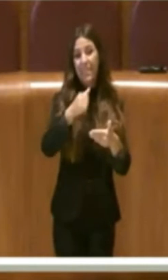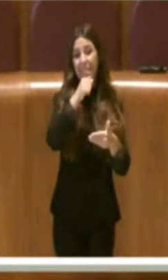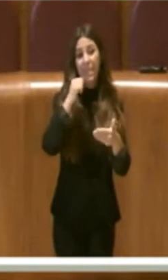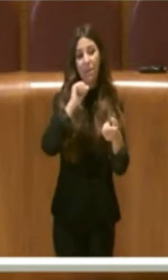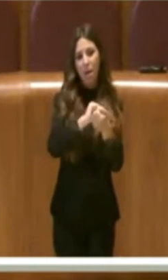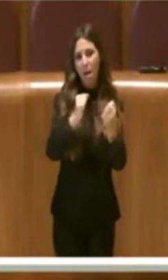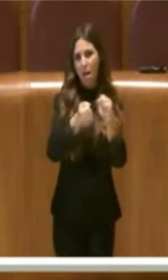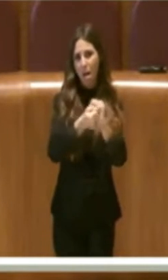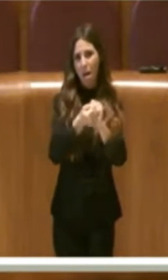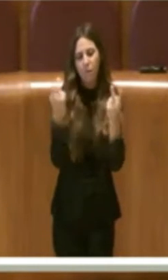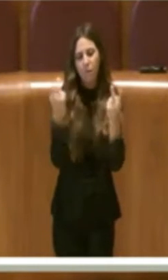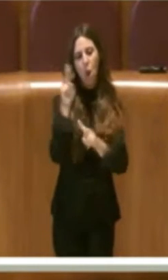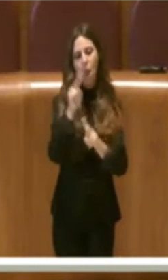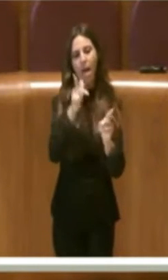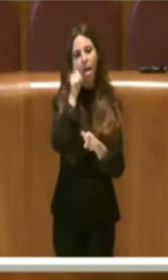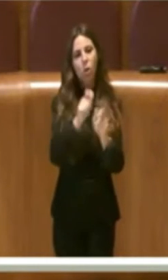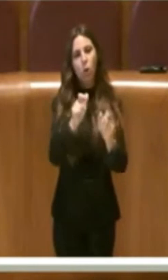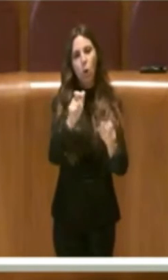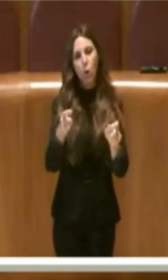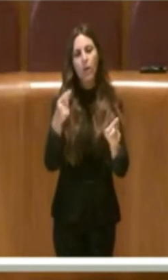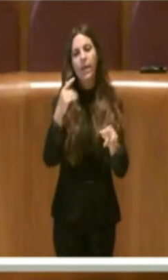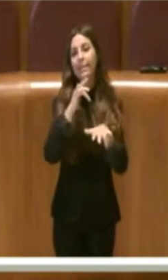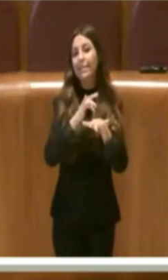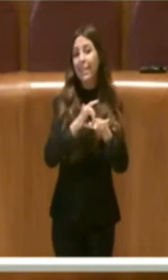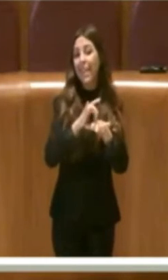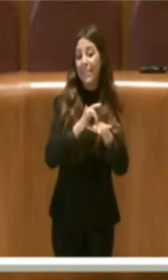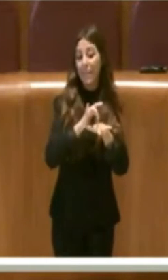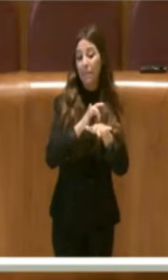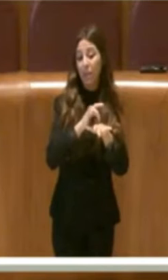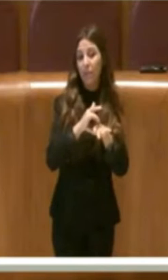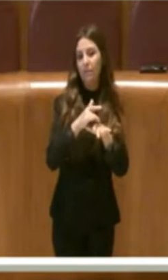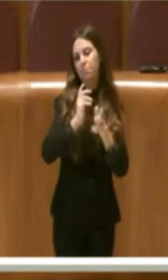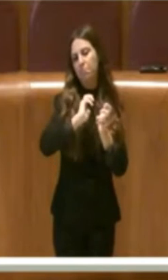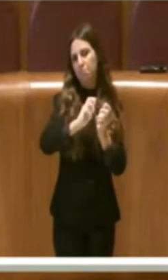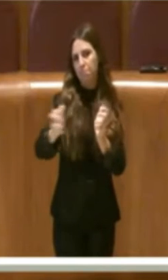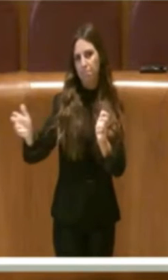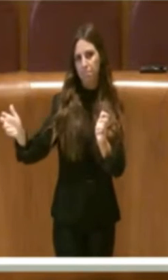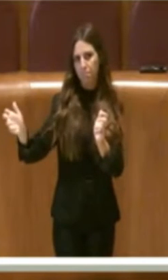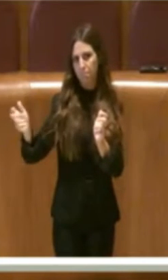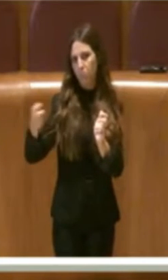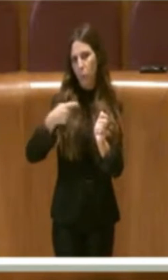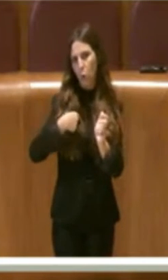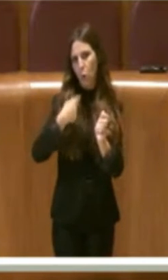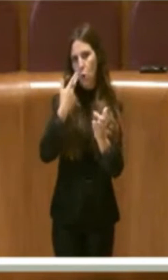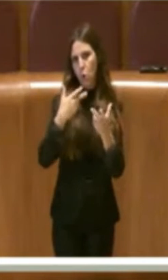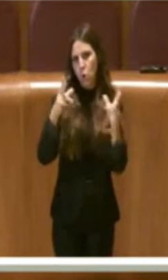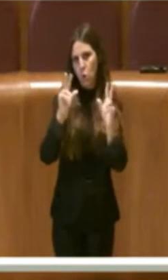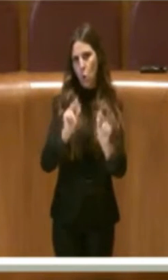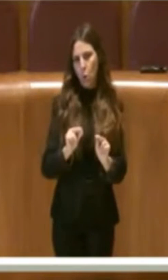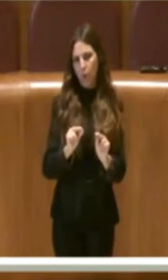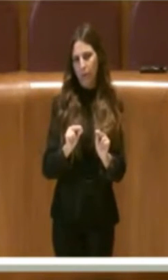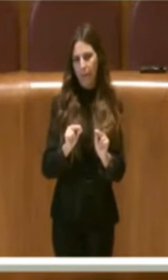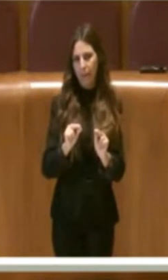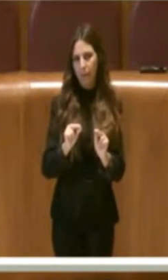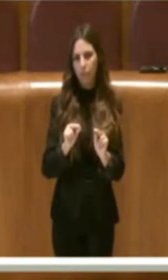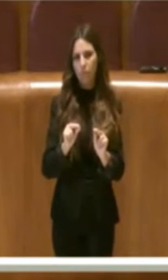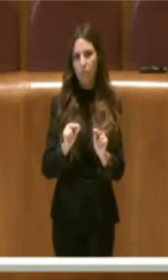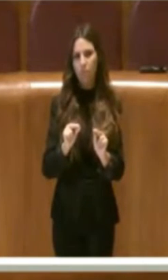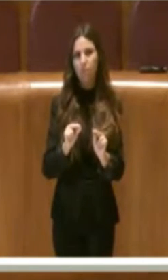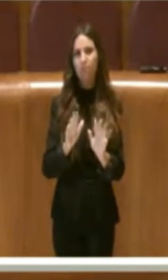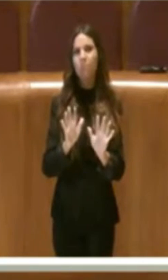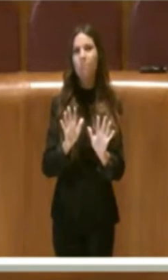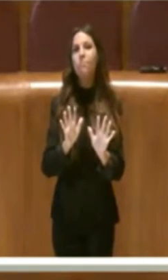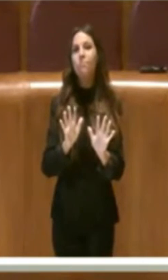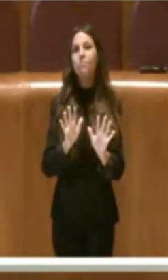mezzo la violenza sulle donne, sensibilizzazione, adesso non ripeto tutto l'impegnato, è